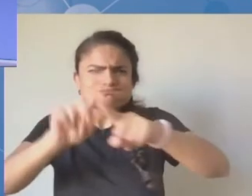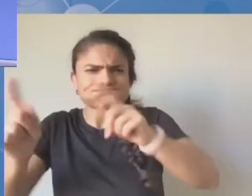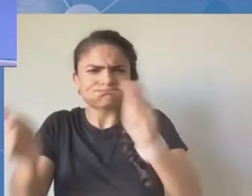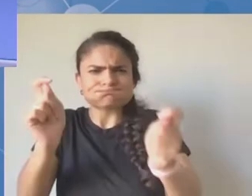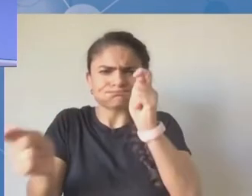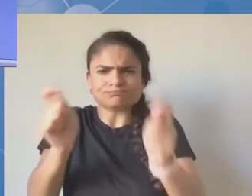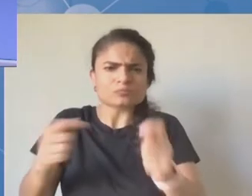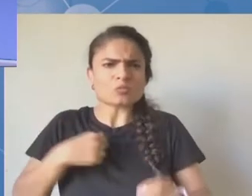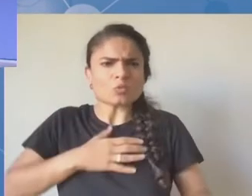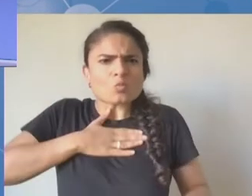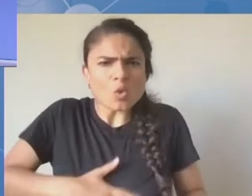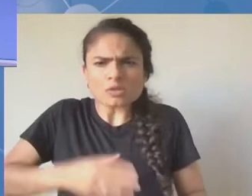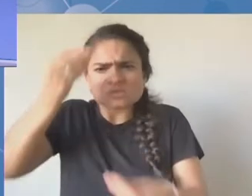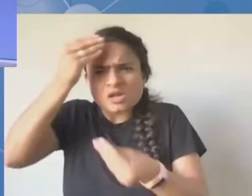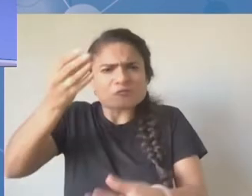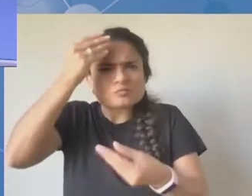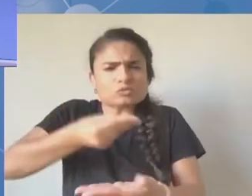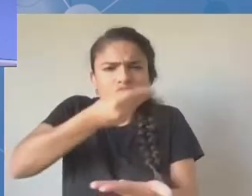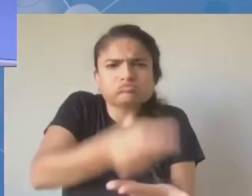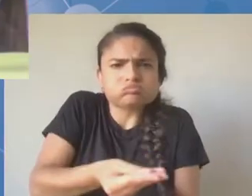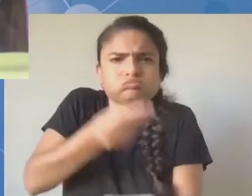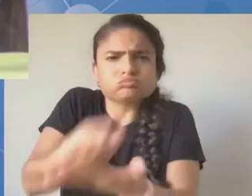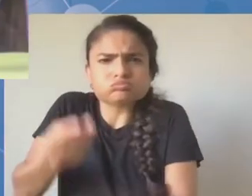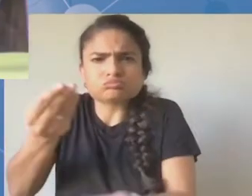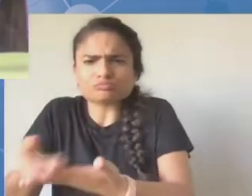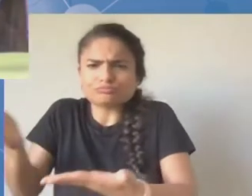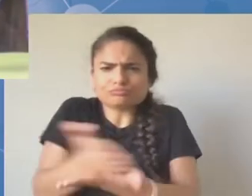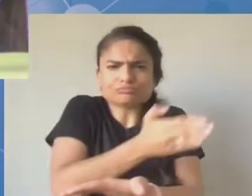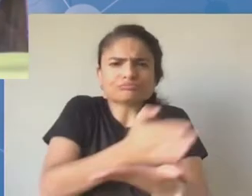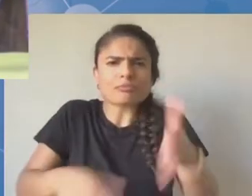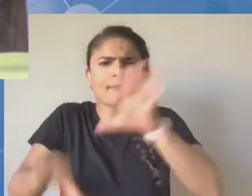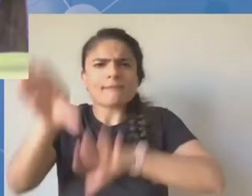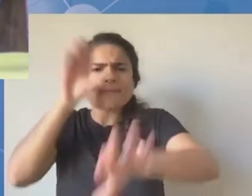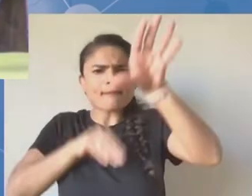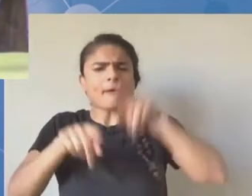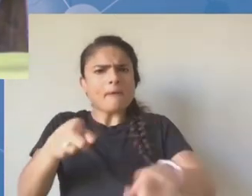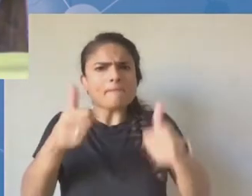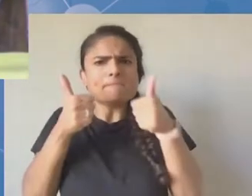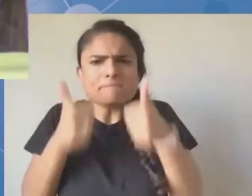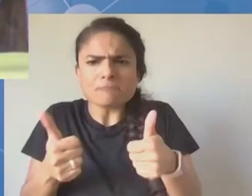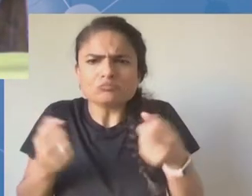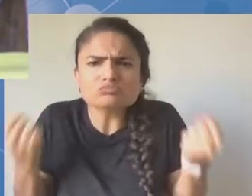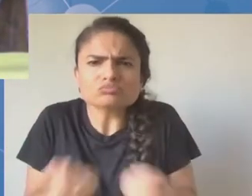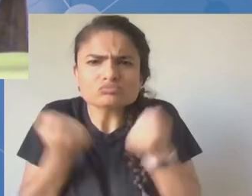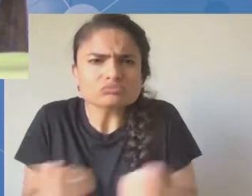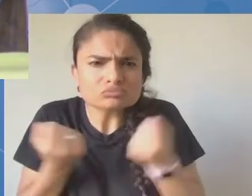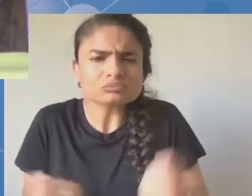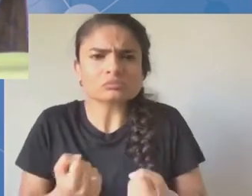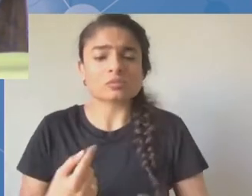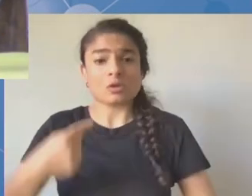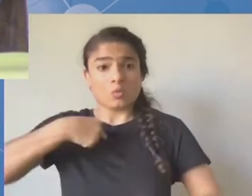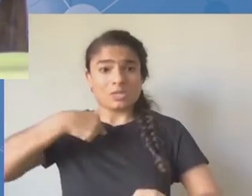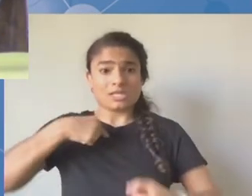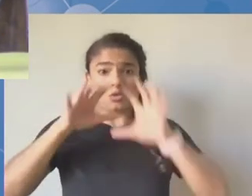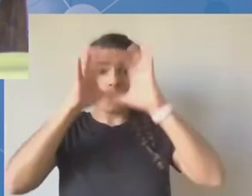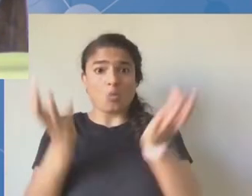mogliśmy rozmawiać na temat kwestii takich jak zarządzanie internetem. Cieszę się, że mogliśmy oddać głos wszystkim